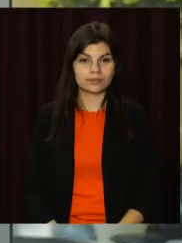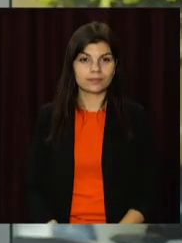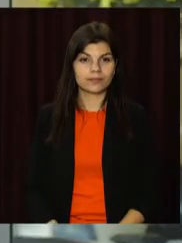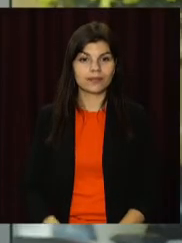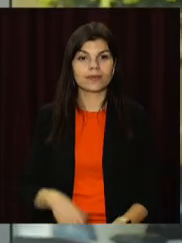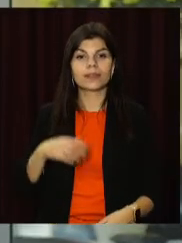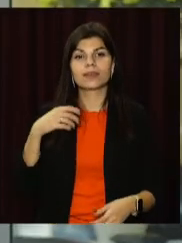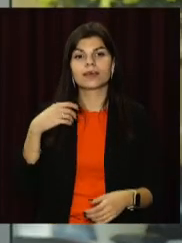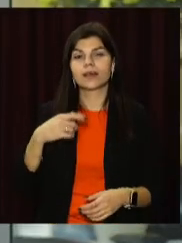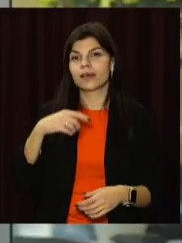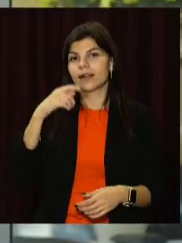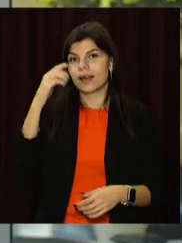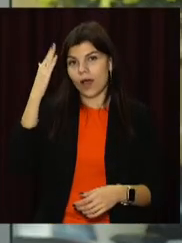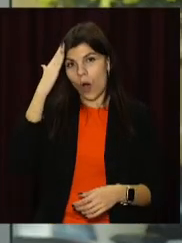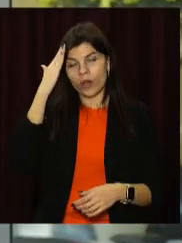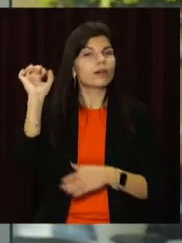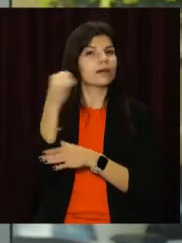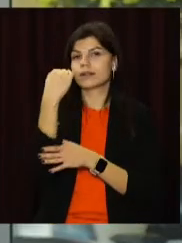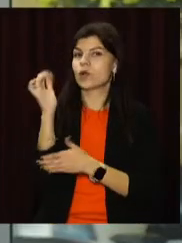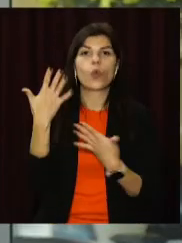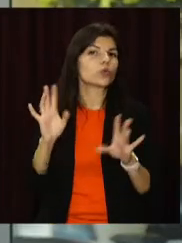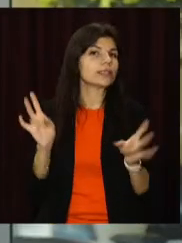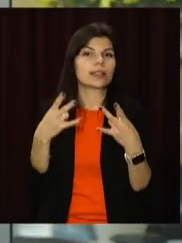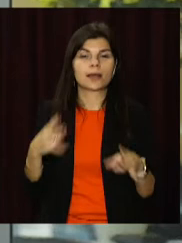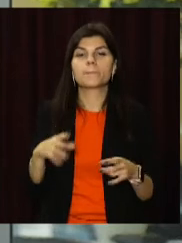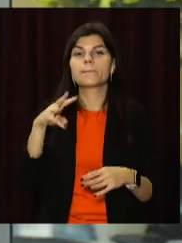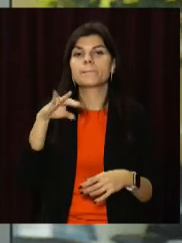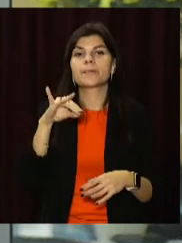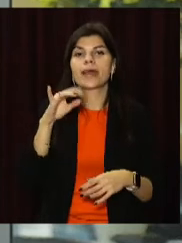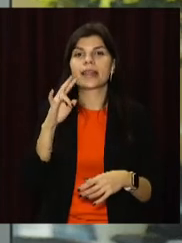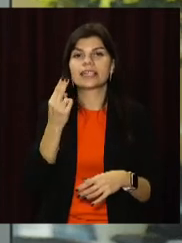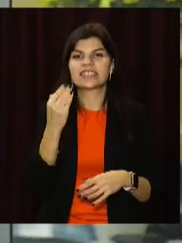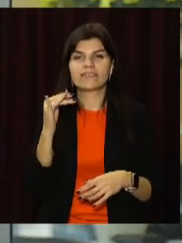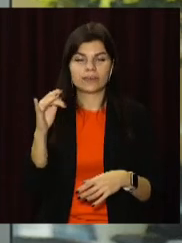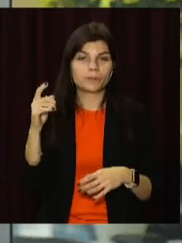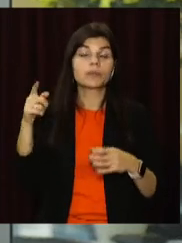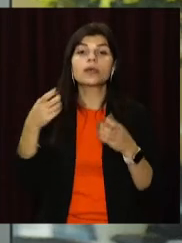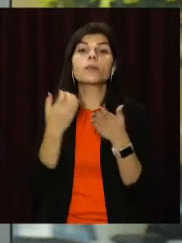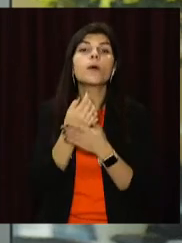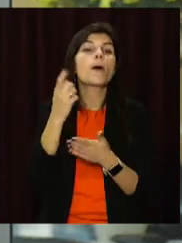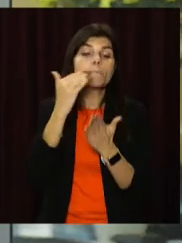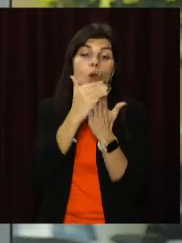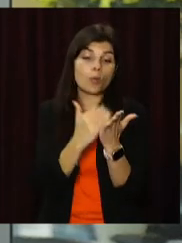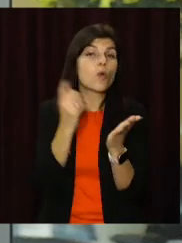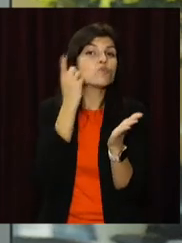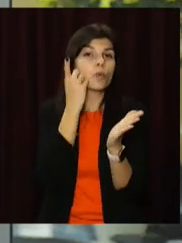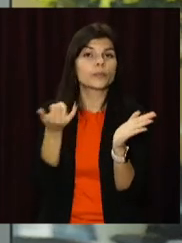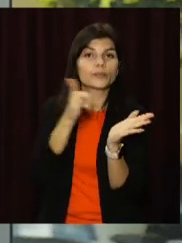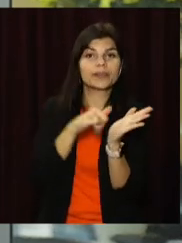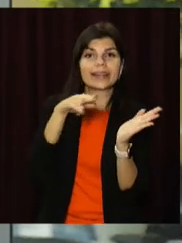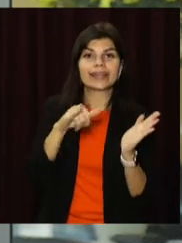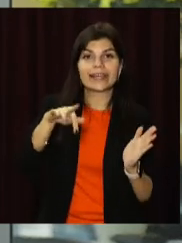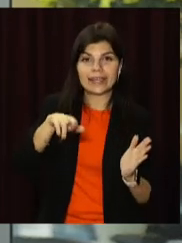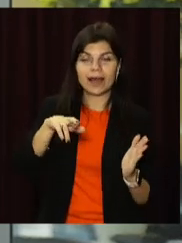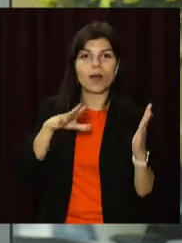Головою вертіти більше не потрібно. Мінцифри спростило процедуру отримання ковід-сертифіката в мобільному додатку «Дія». Про це під час